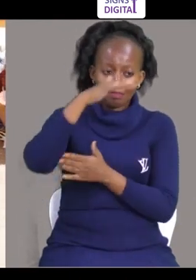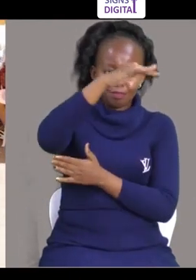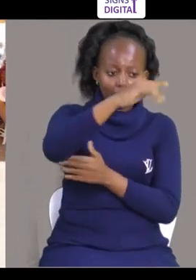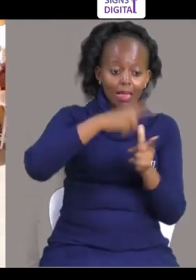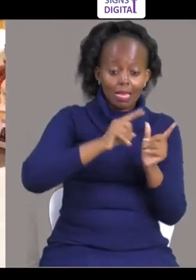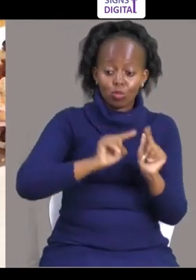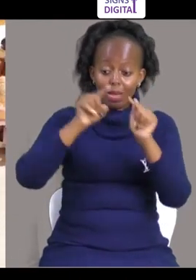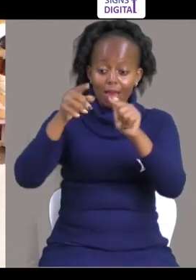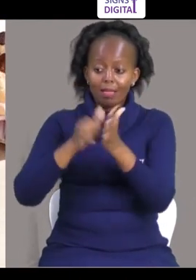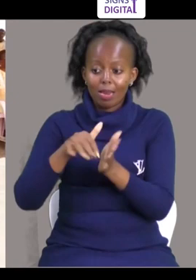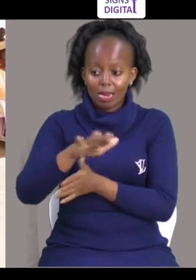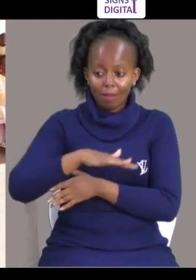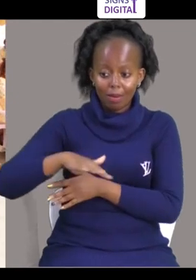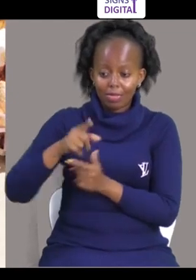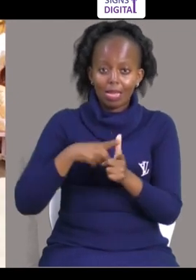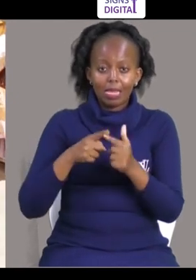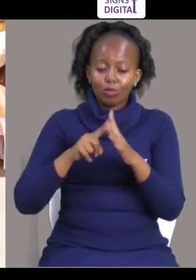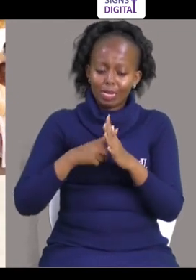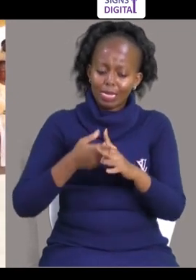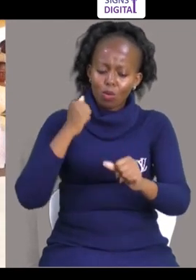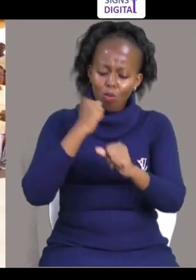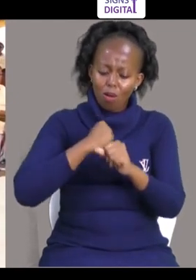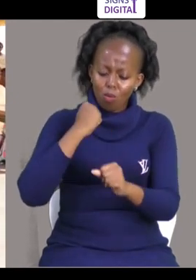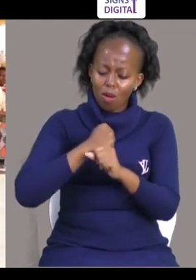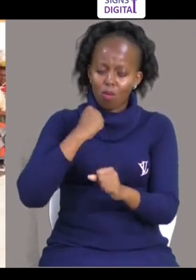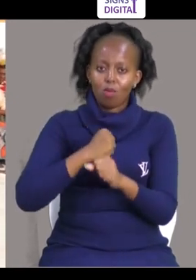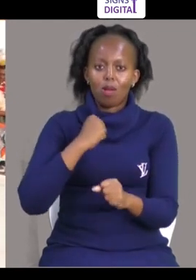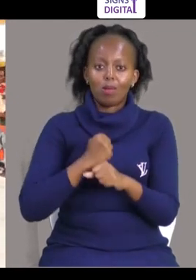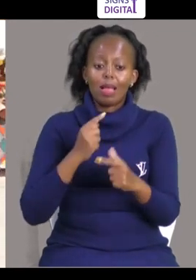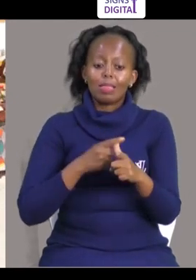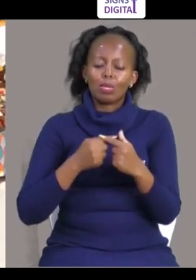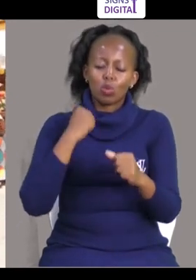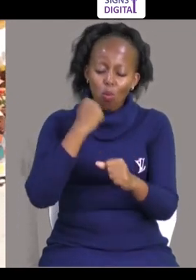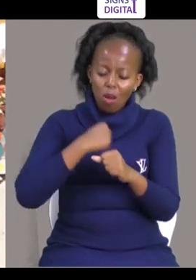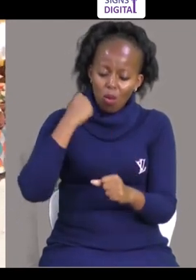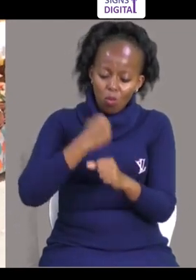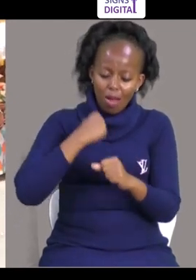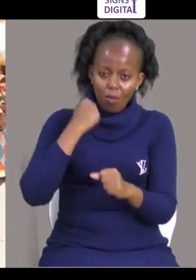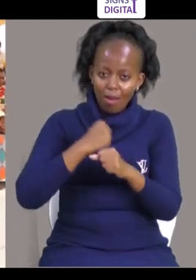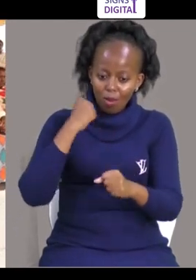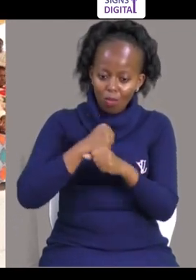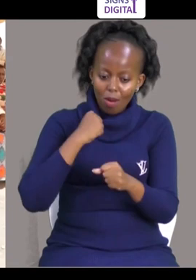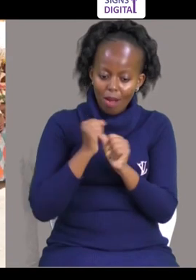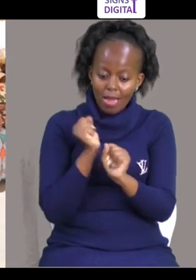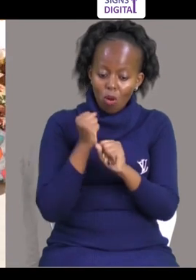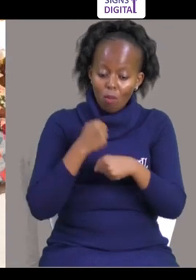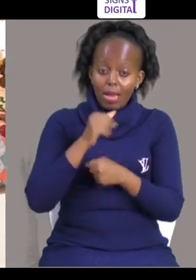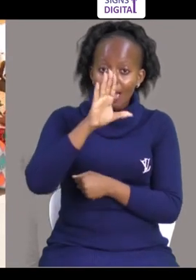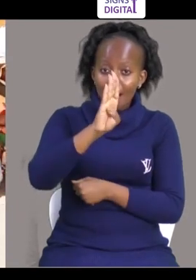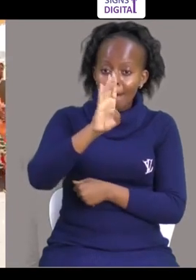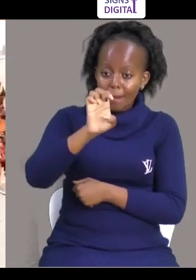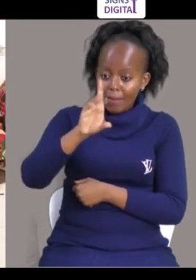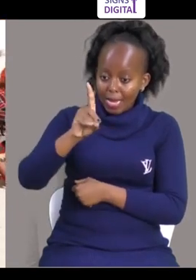mahali tunatikuli mahali hako Na tukaenda mahali pale, na tukaansa kupanya kazi yetu Na tukapanya